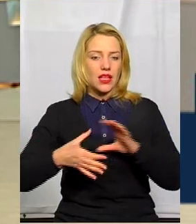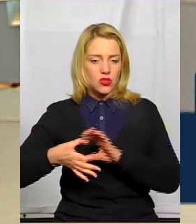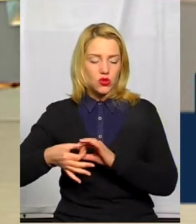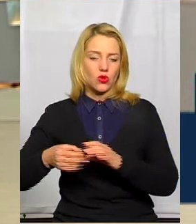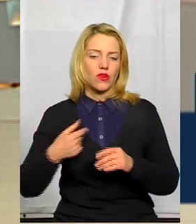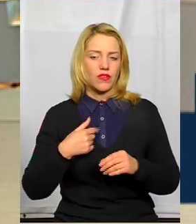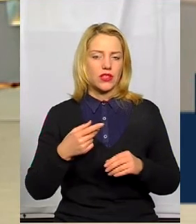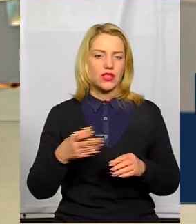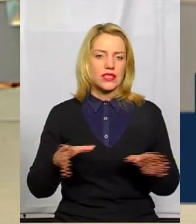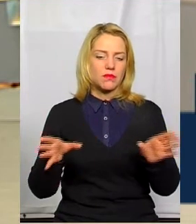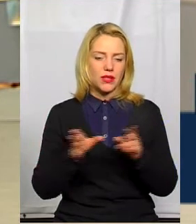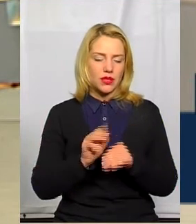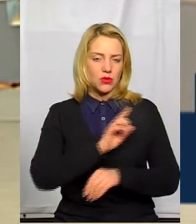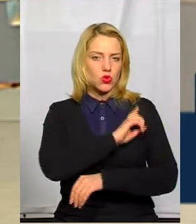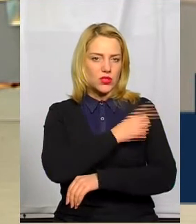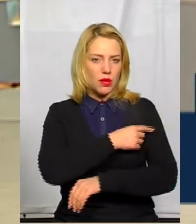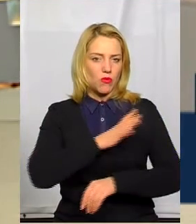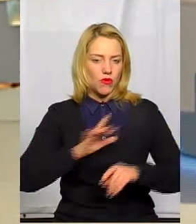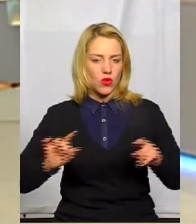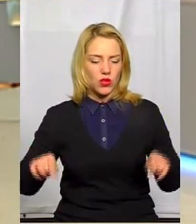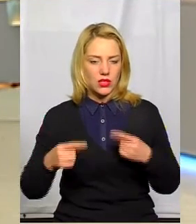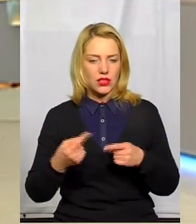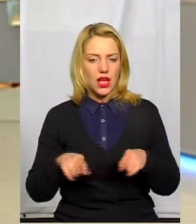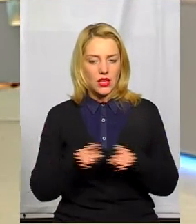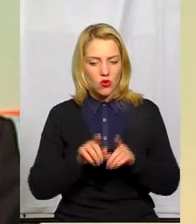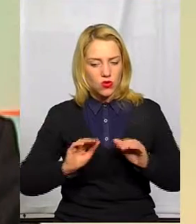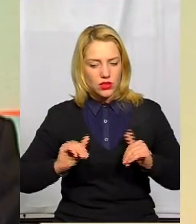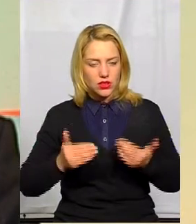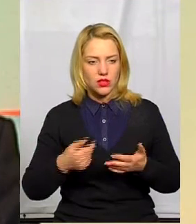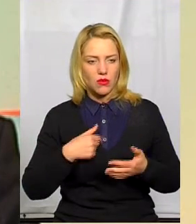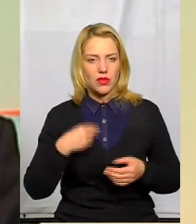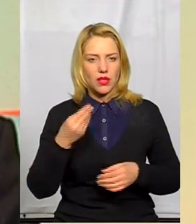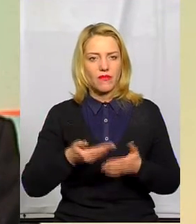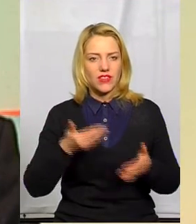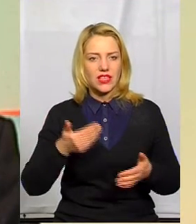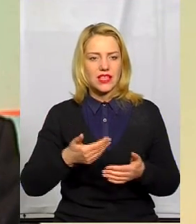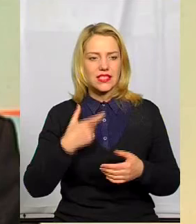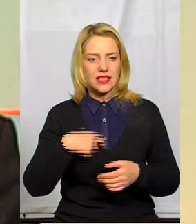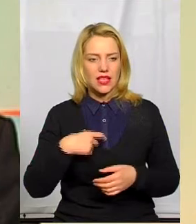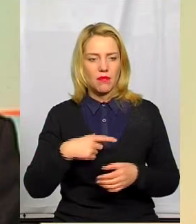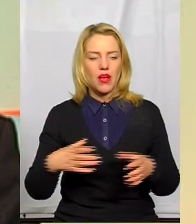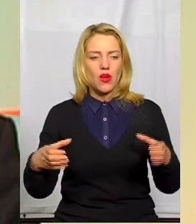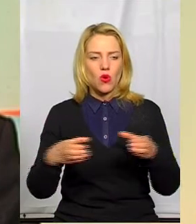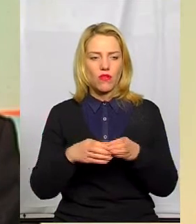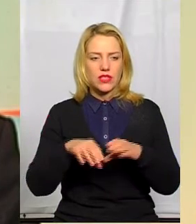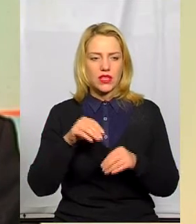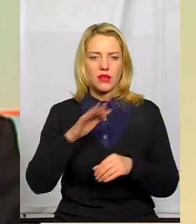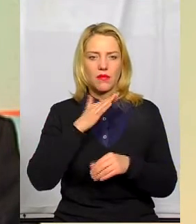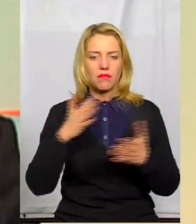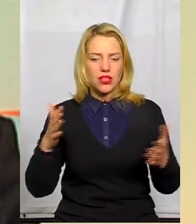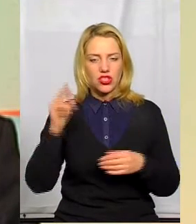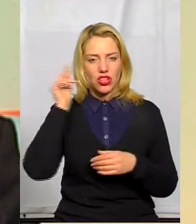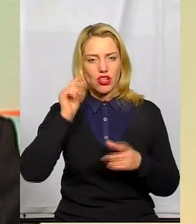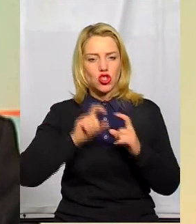спільними зусиллями, але як таку ініціативу зазвичай подаємо від себе. У нас у складі другого скликання більше школярів.